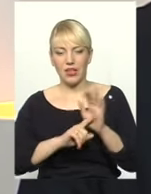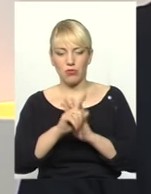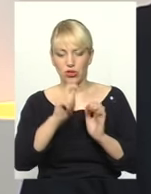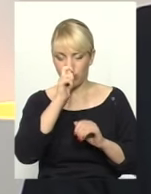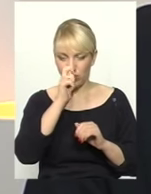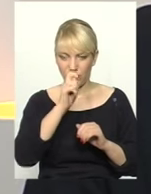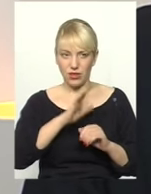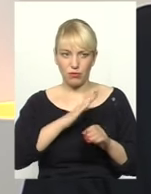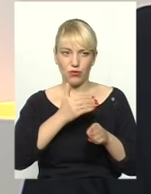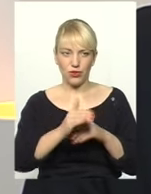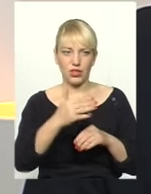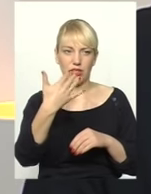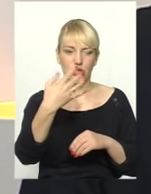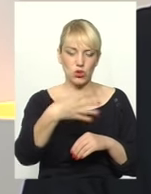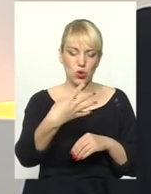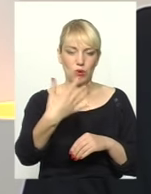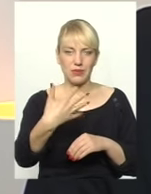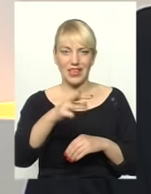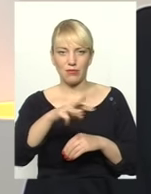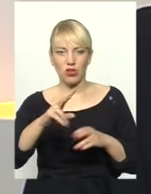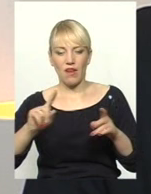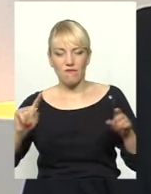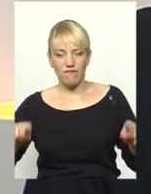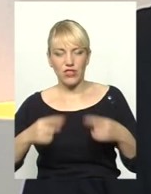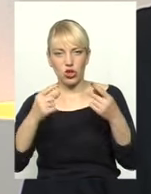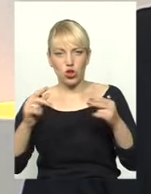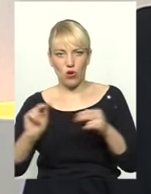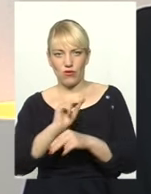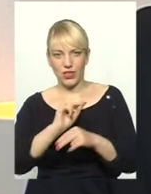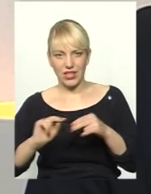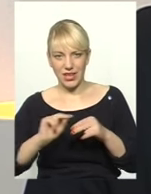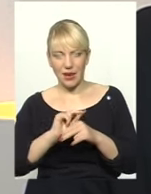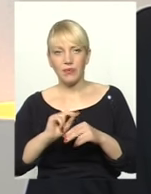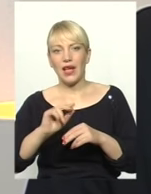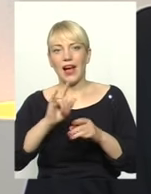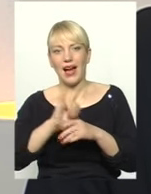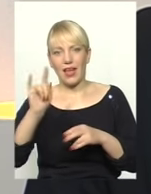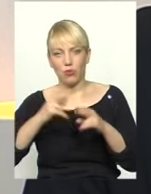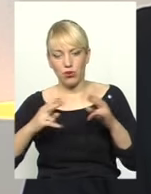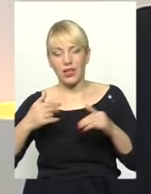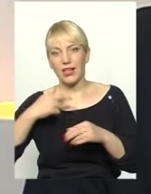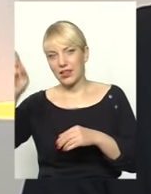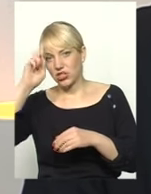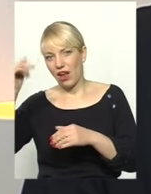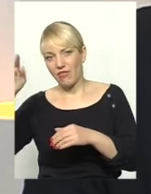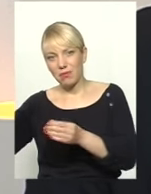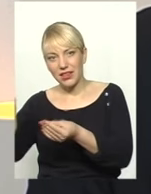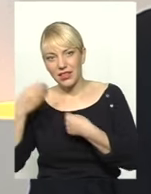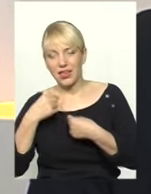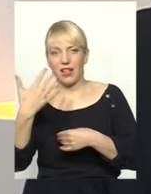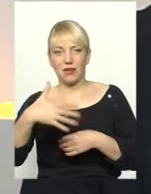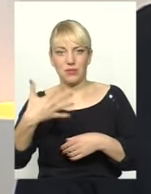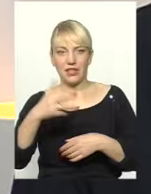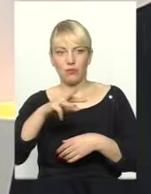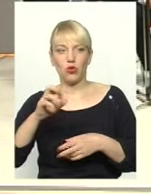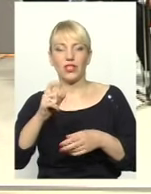40-50 мільйонів на відновлення аеропорта, ми би отримали 50 мільйонів з державного бюджету, і аеропорт був би